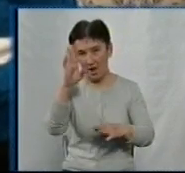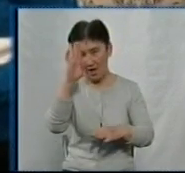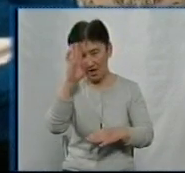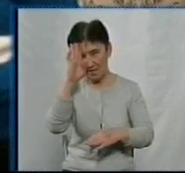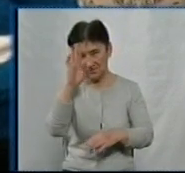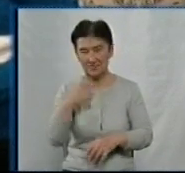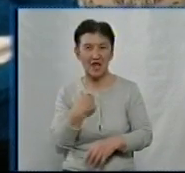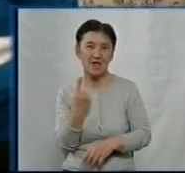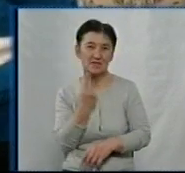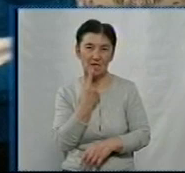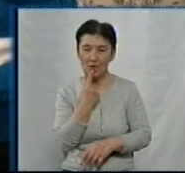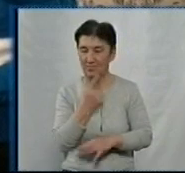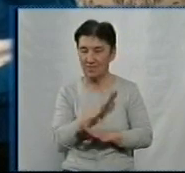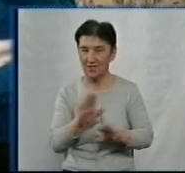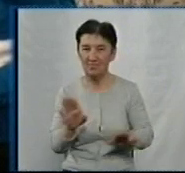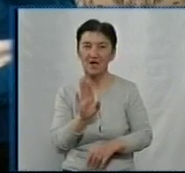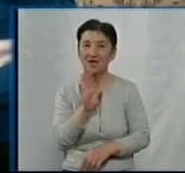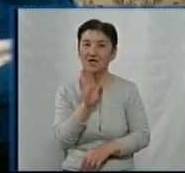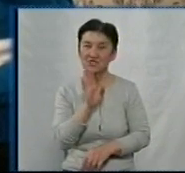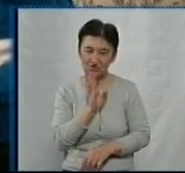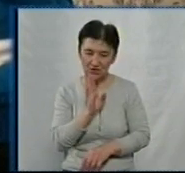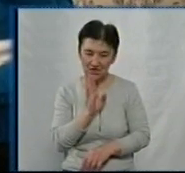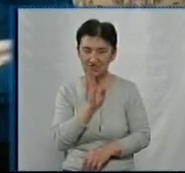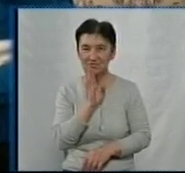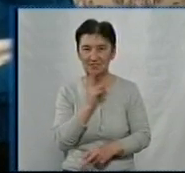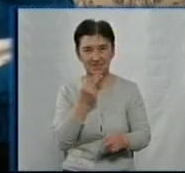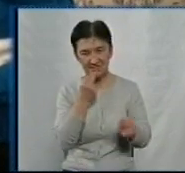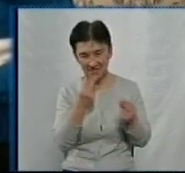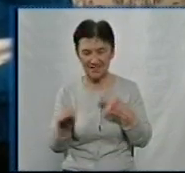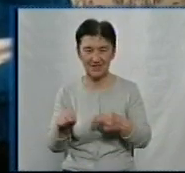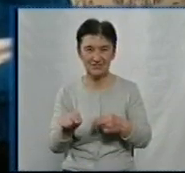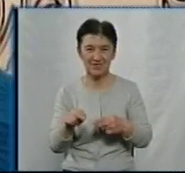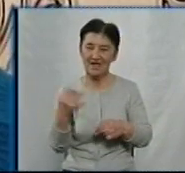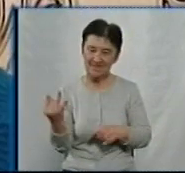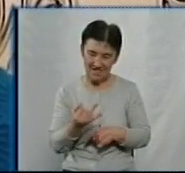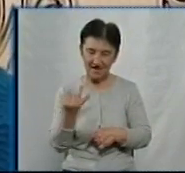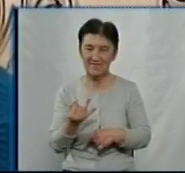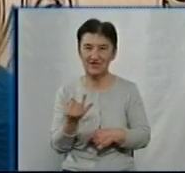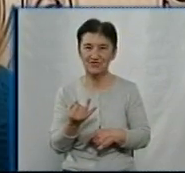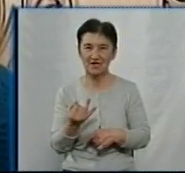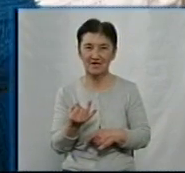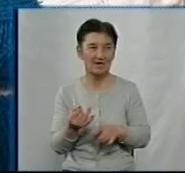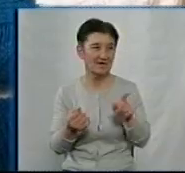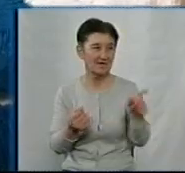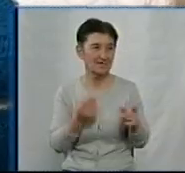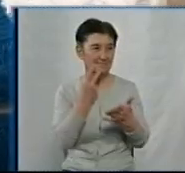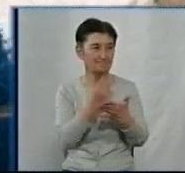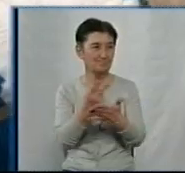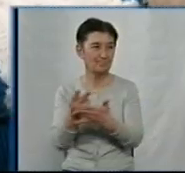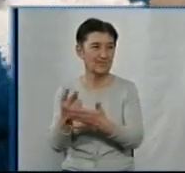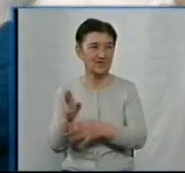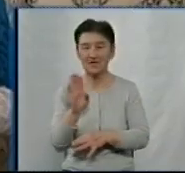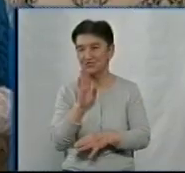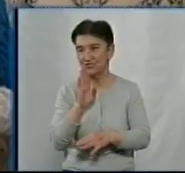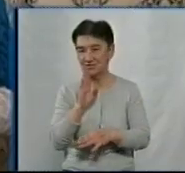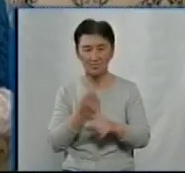пробувала. Жіночі речі краще в'язати, цікавіше. Це Любов Тарасенко показує жіночі чобітки,